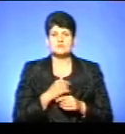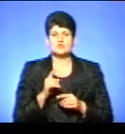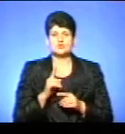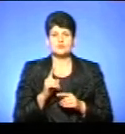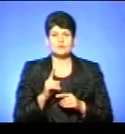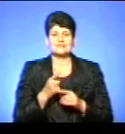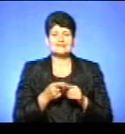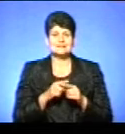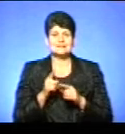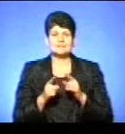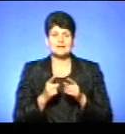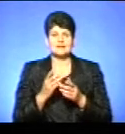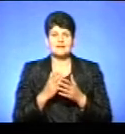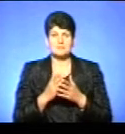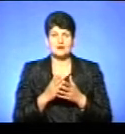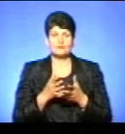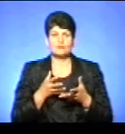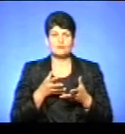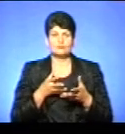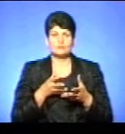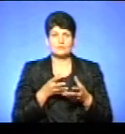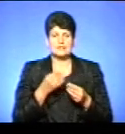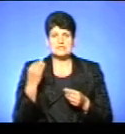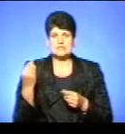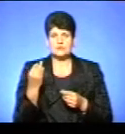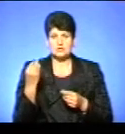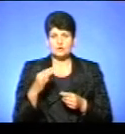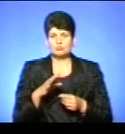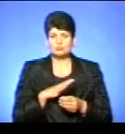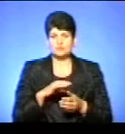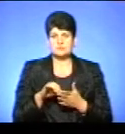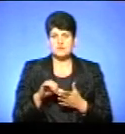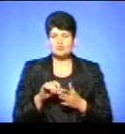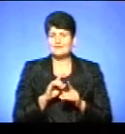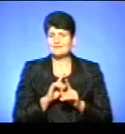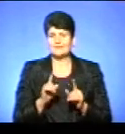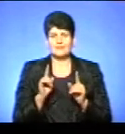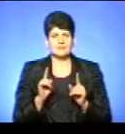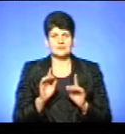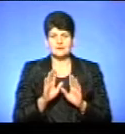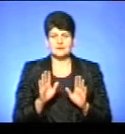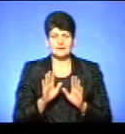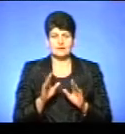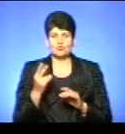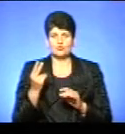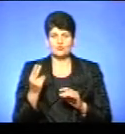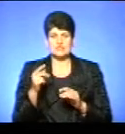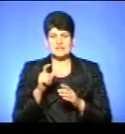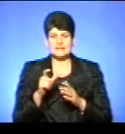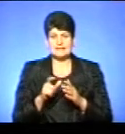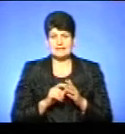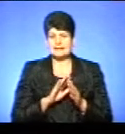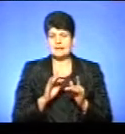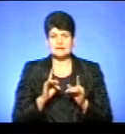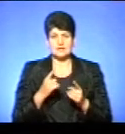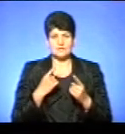зміни, які мають мотивацію історичну, все-таки були присутні не тільки в художніх текстах, не тільки